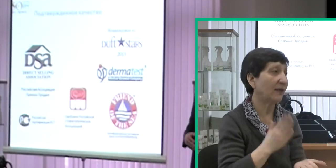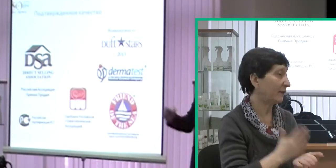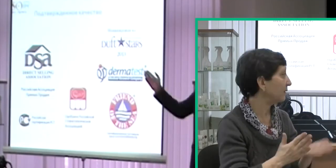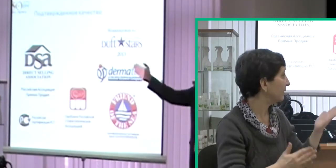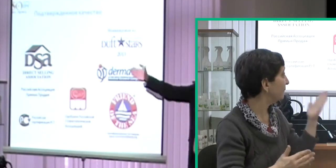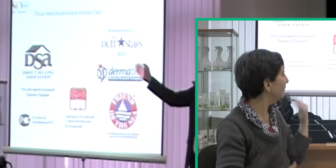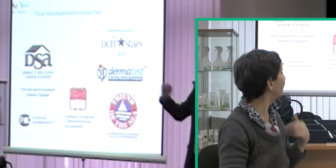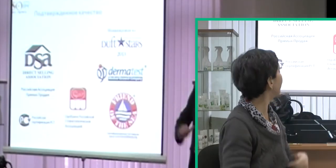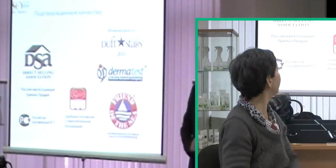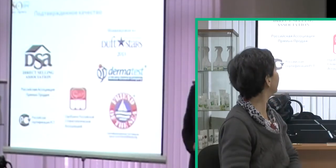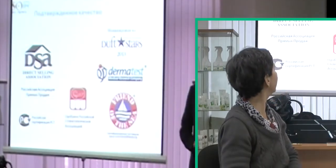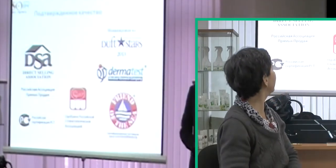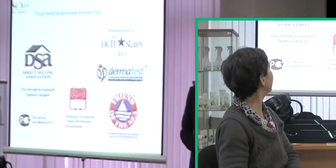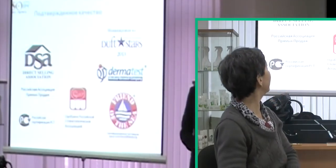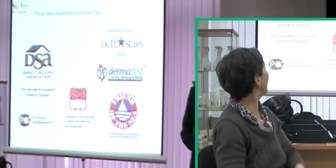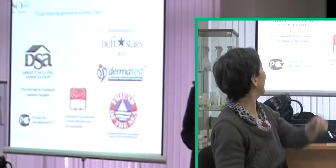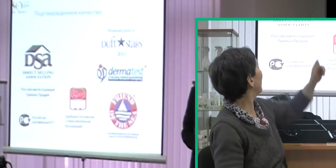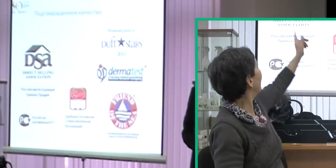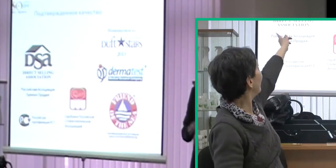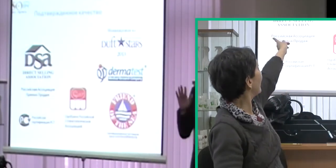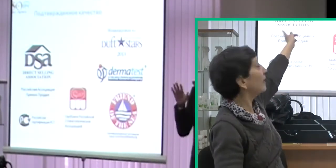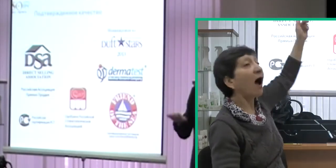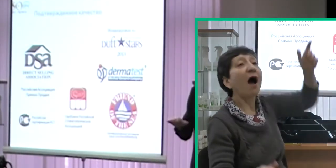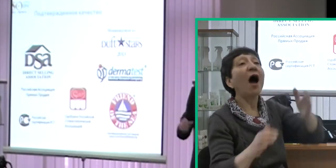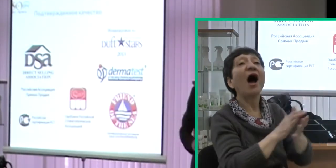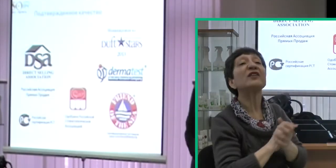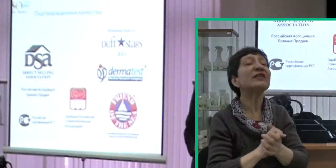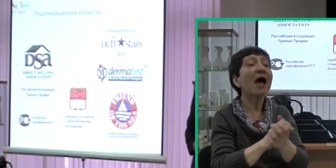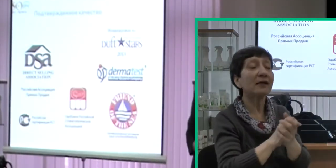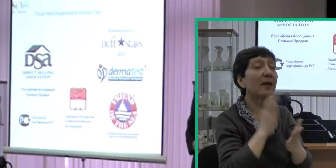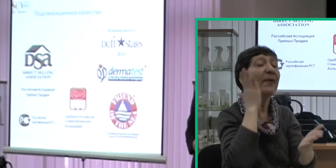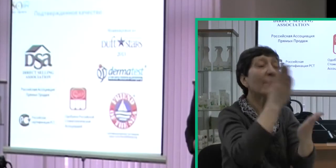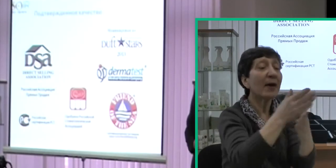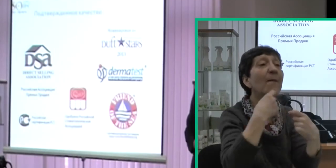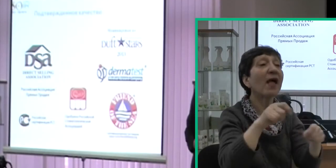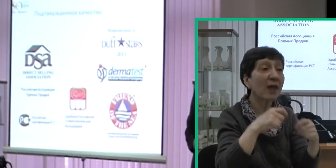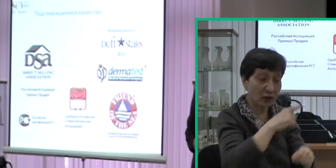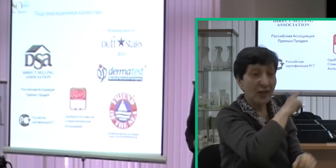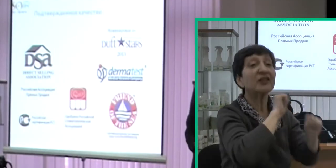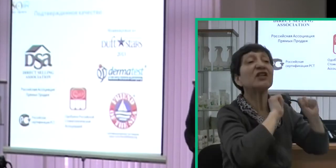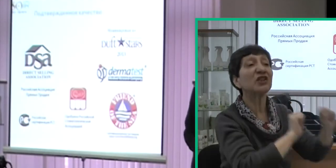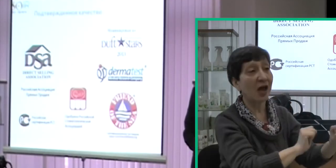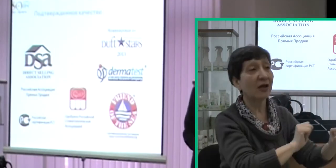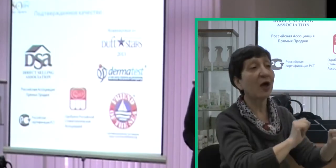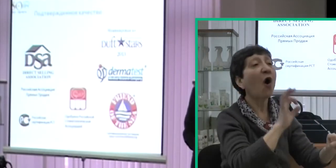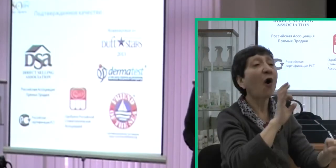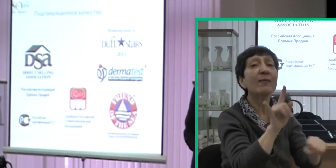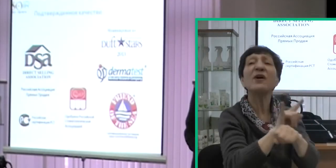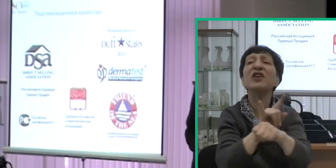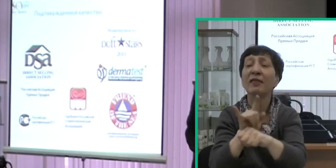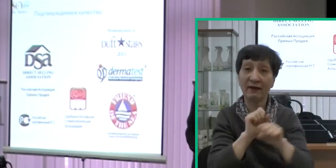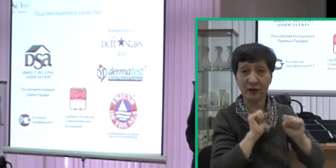Вот ассоциация прямых продаж защищает потребителей от таких недоброкачественных,